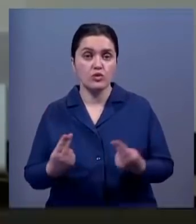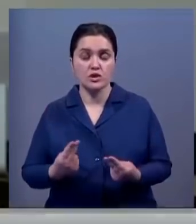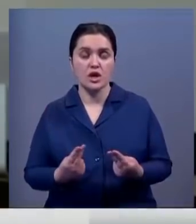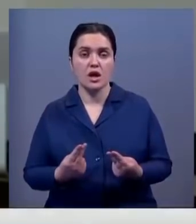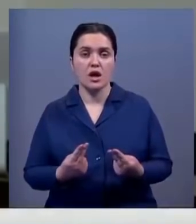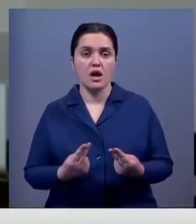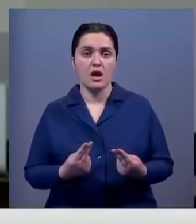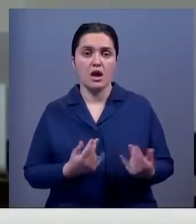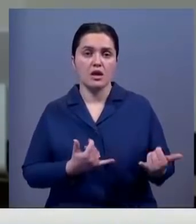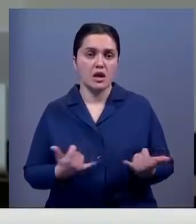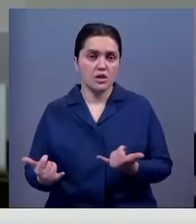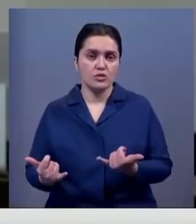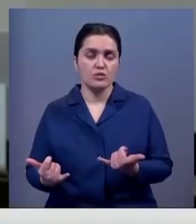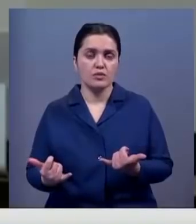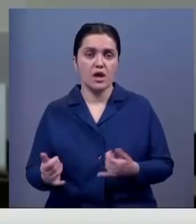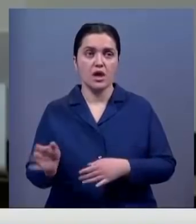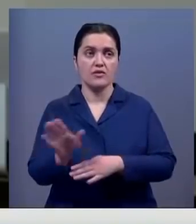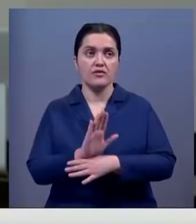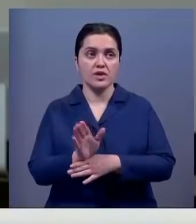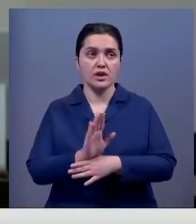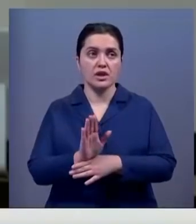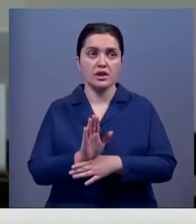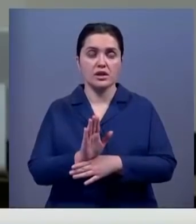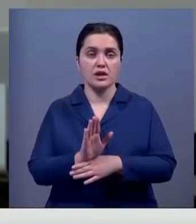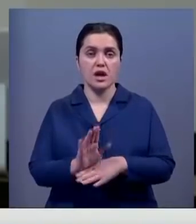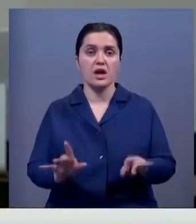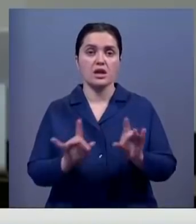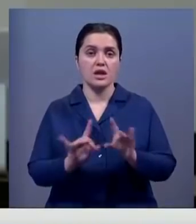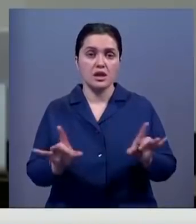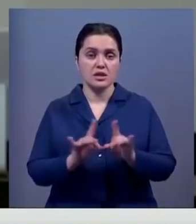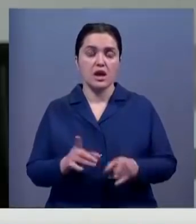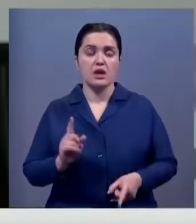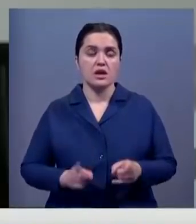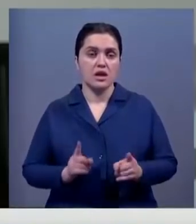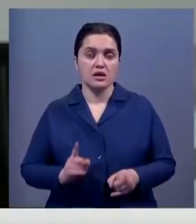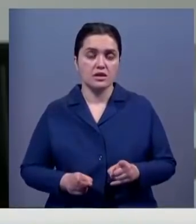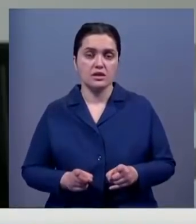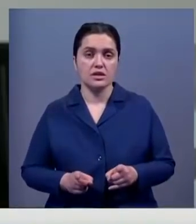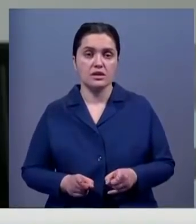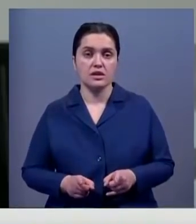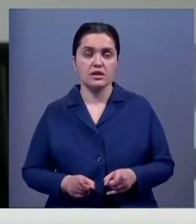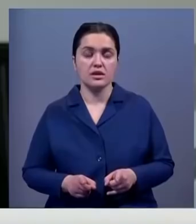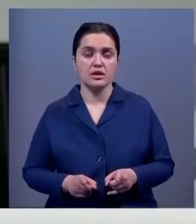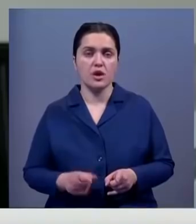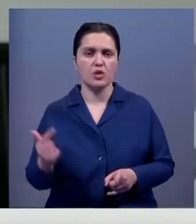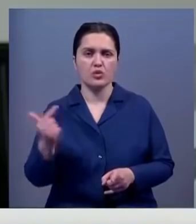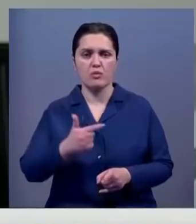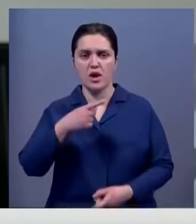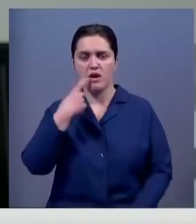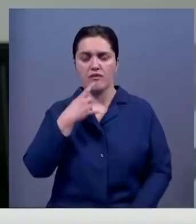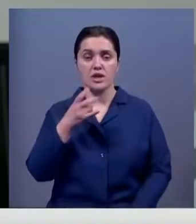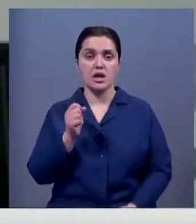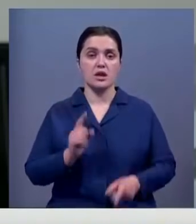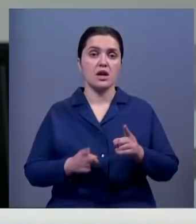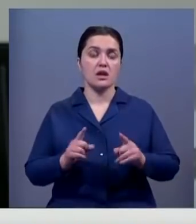доступных фильмов, а рассказывающихся о реальности. Это, грубо говоря, на реальных